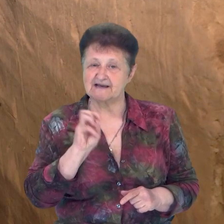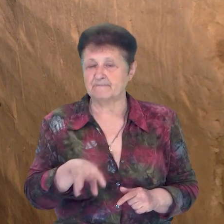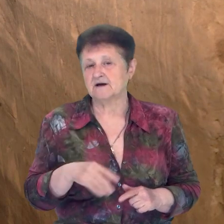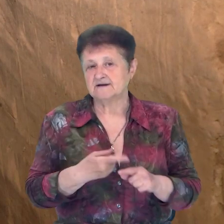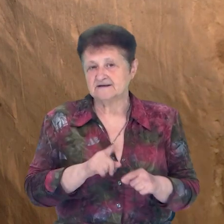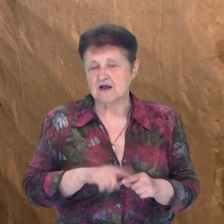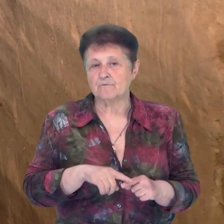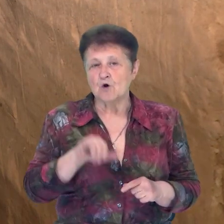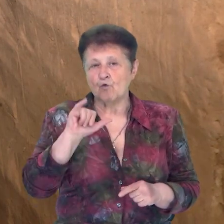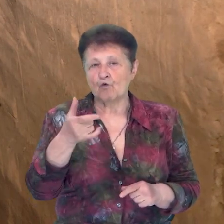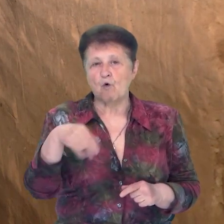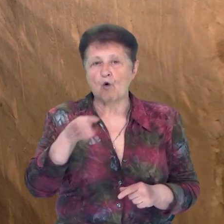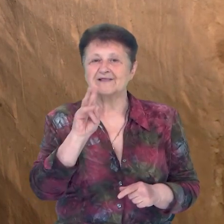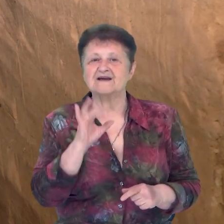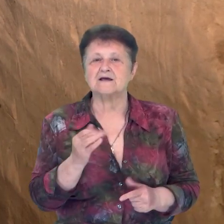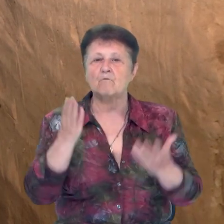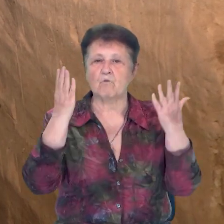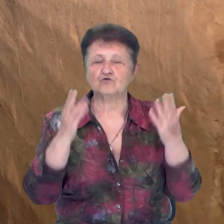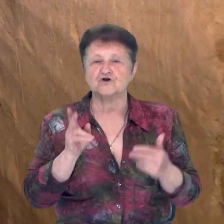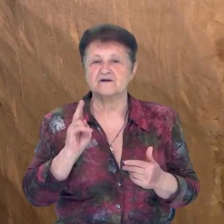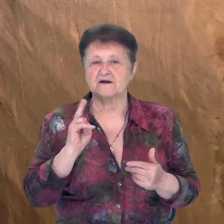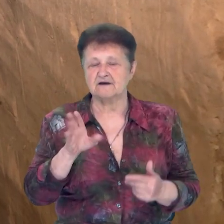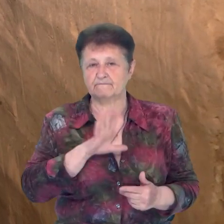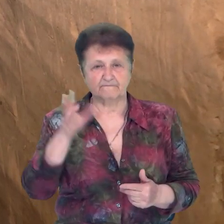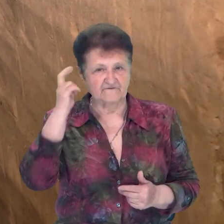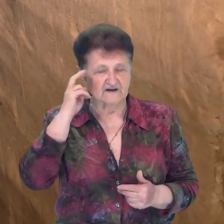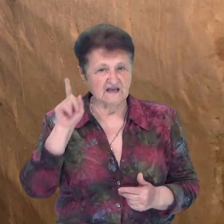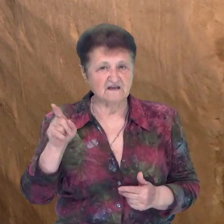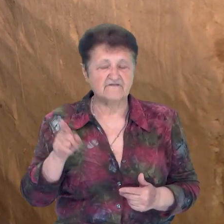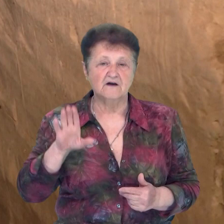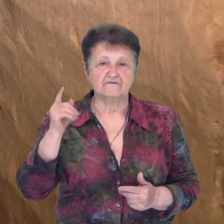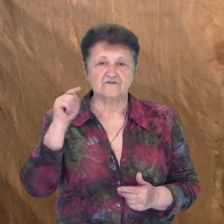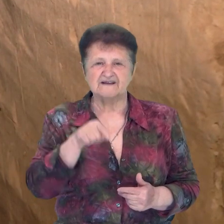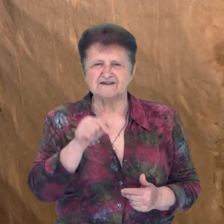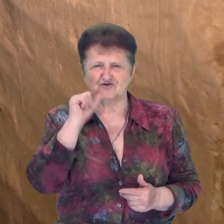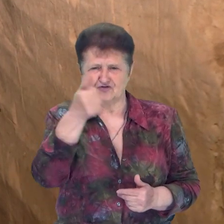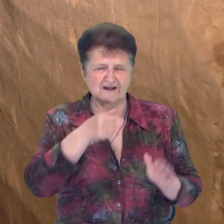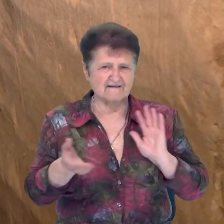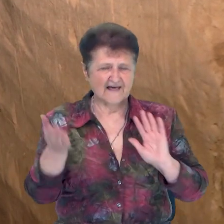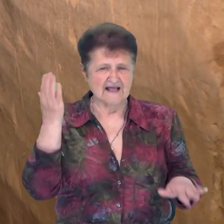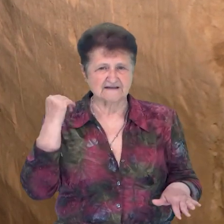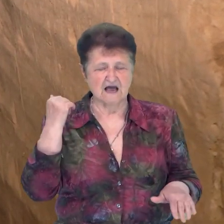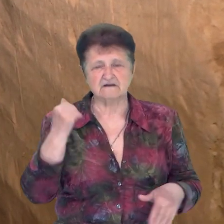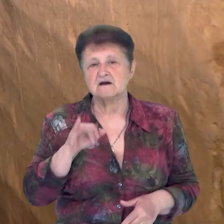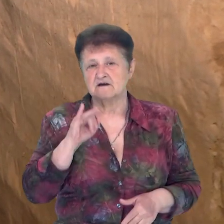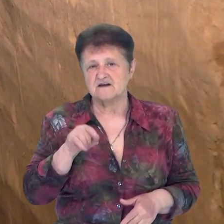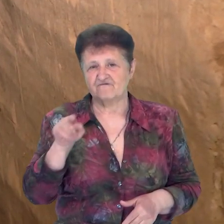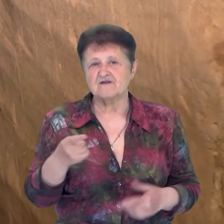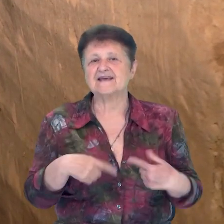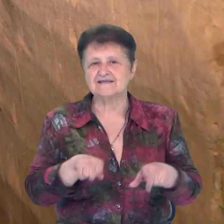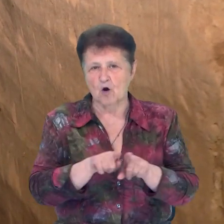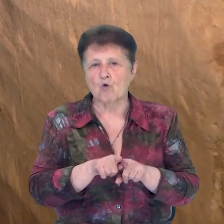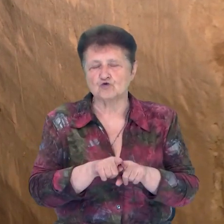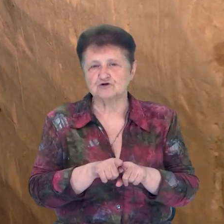угодники Божі, підвизалися в Києві тисячу років назад майже, і от вони також